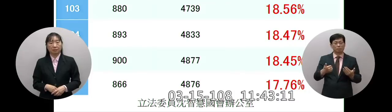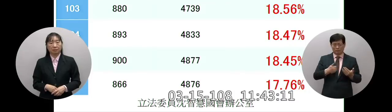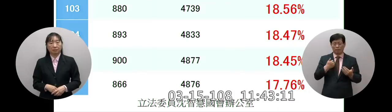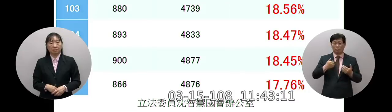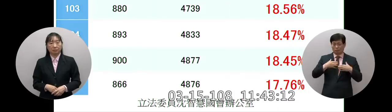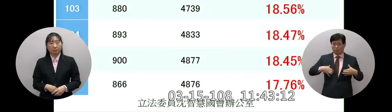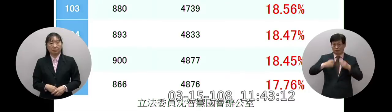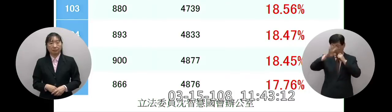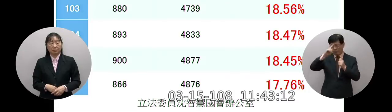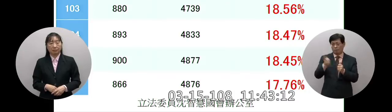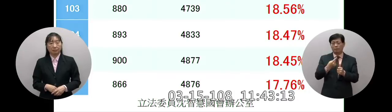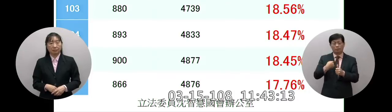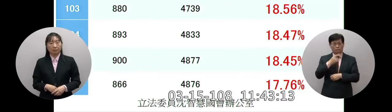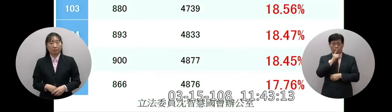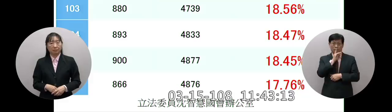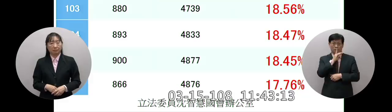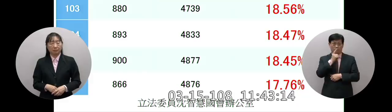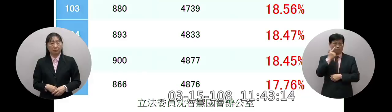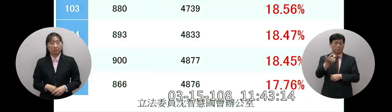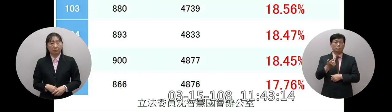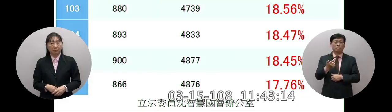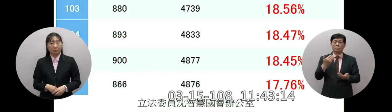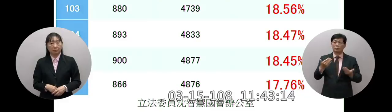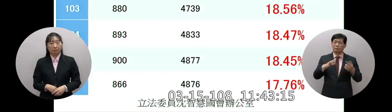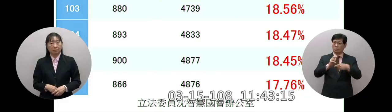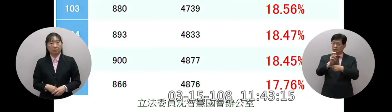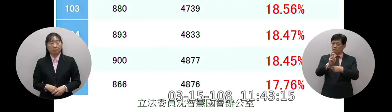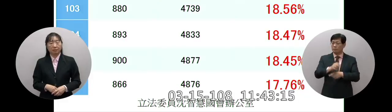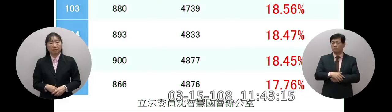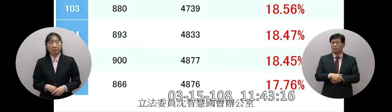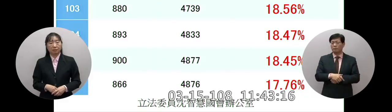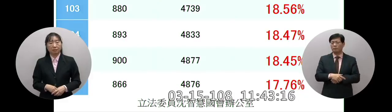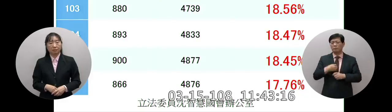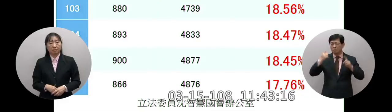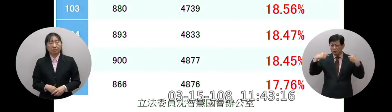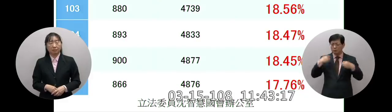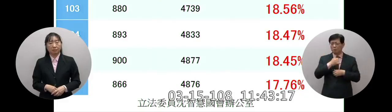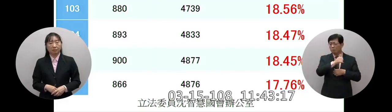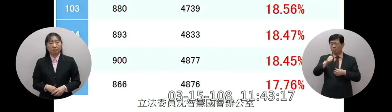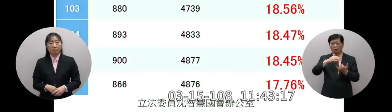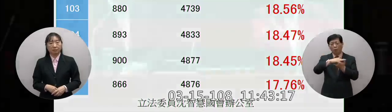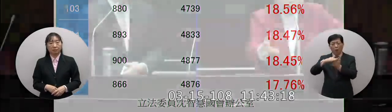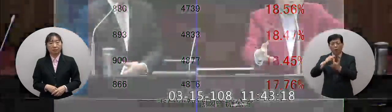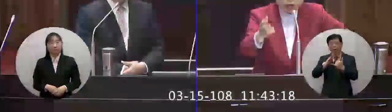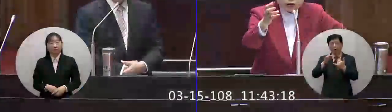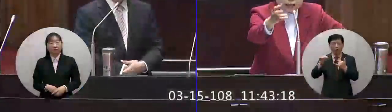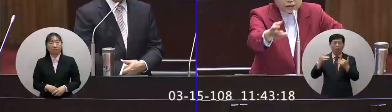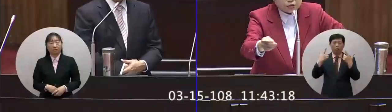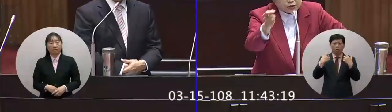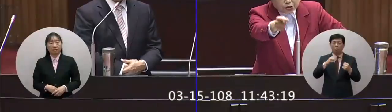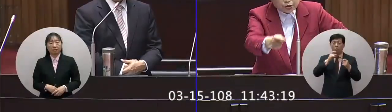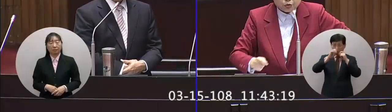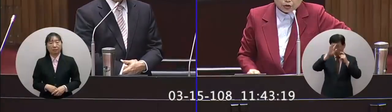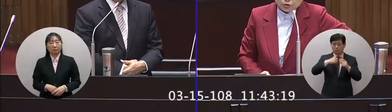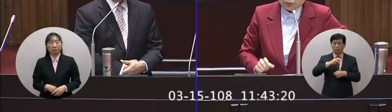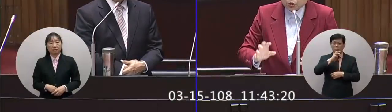肺癌是第一名我們台中更嚴重我們台中幾乎將近兩成我常常在跑殯儀館一問就是癌症死掉有三